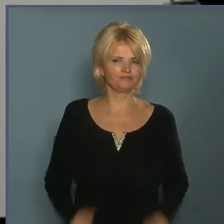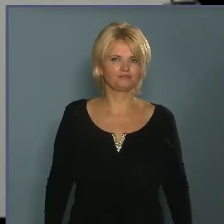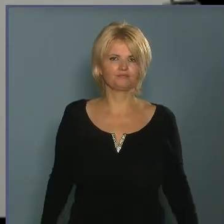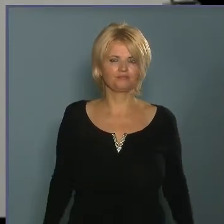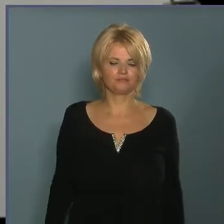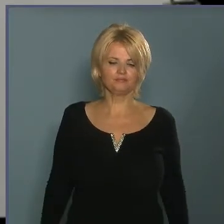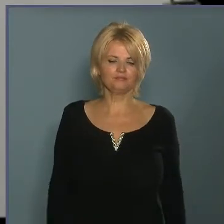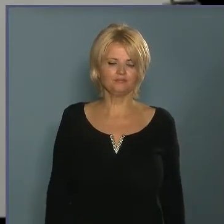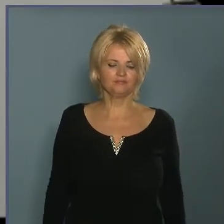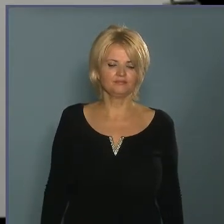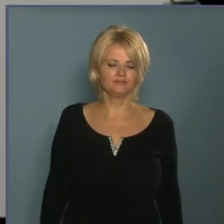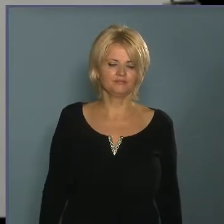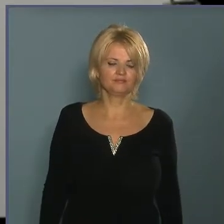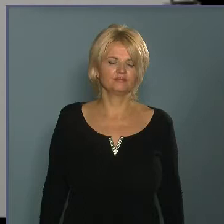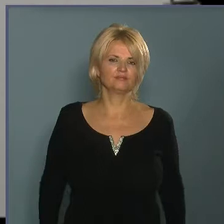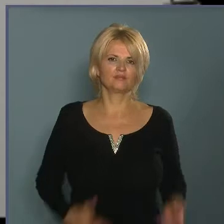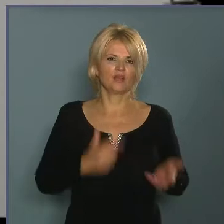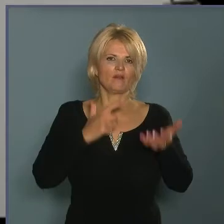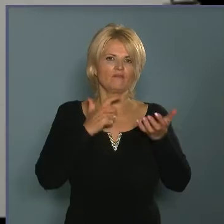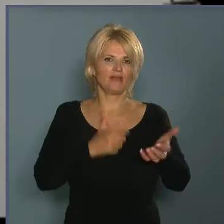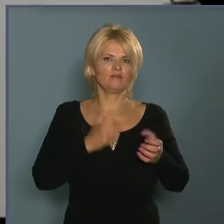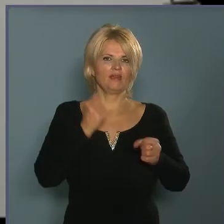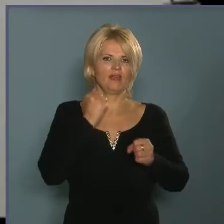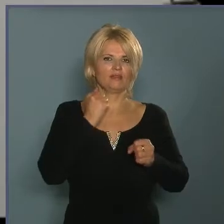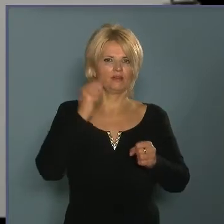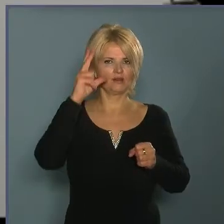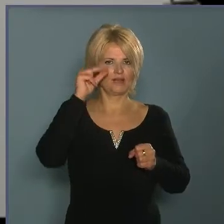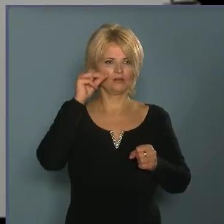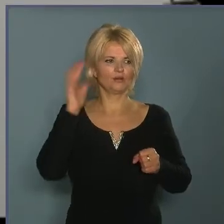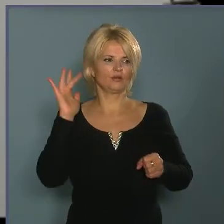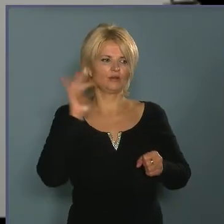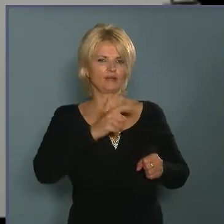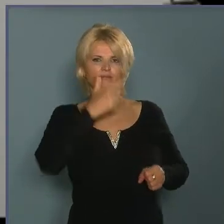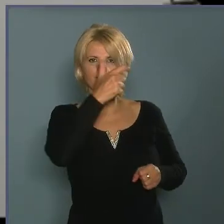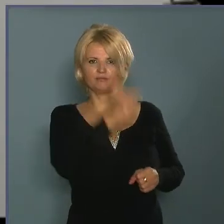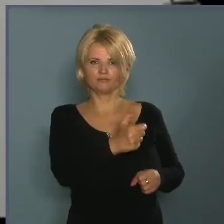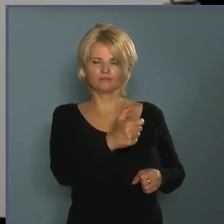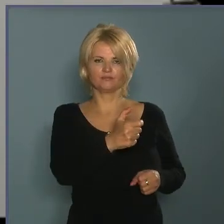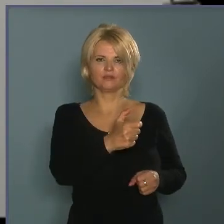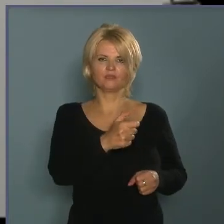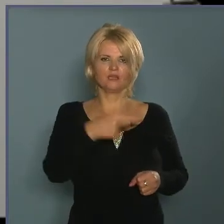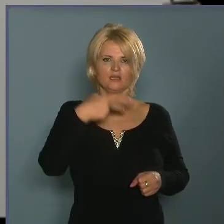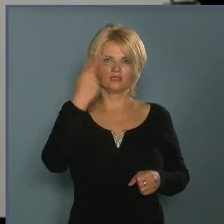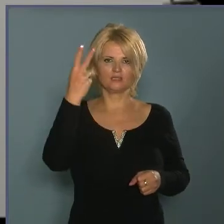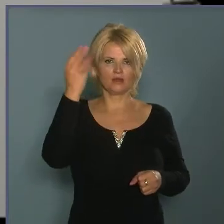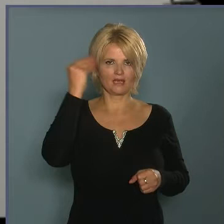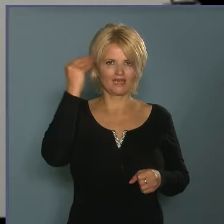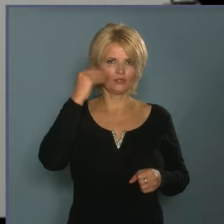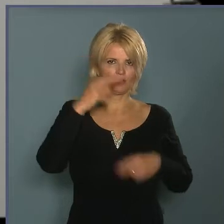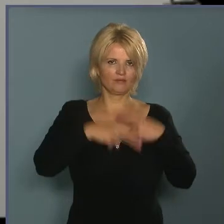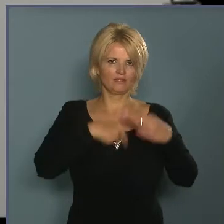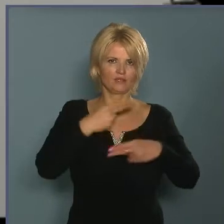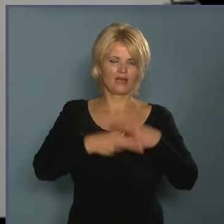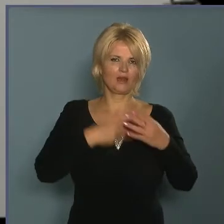aki a fegyvert ráfogta a kollégáimra, amivel a bankrablást elkövette. Ennek a szakértővizsgálat ez még